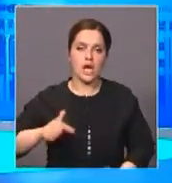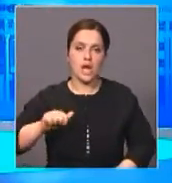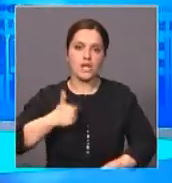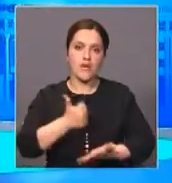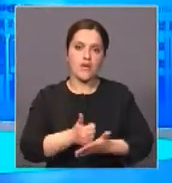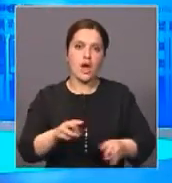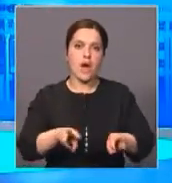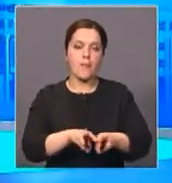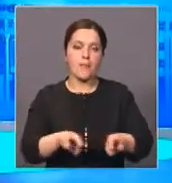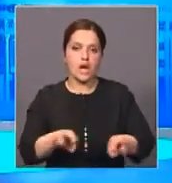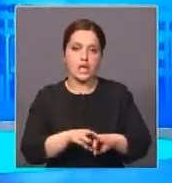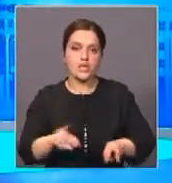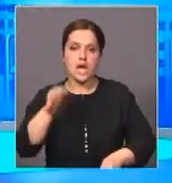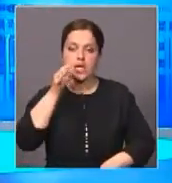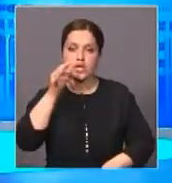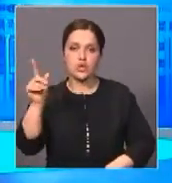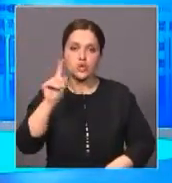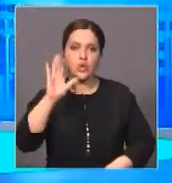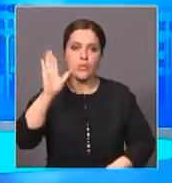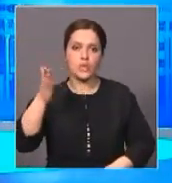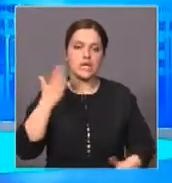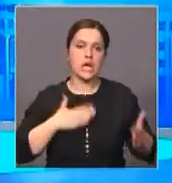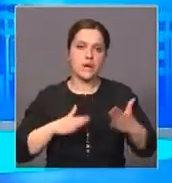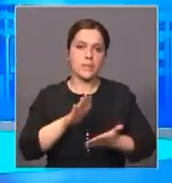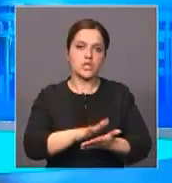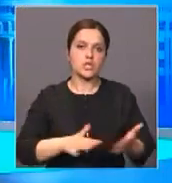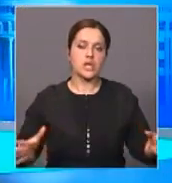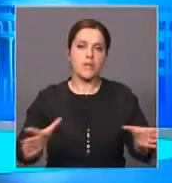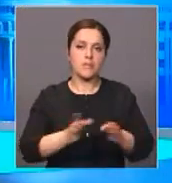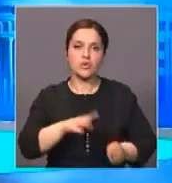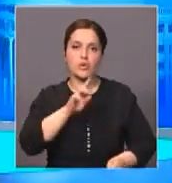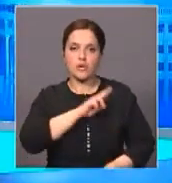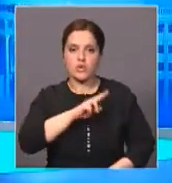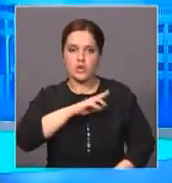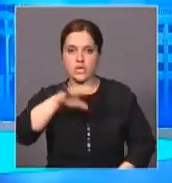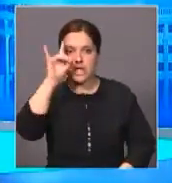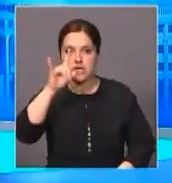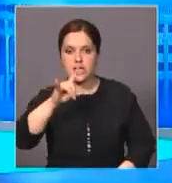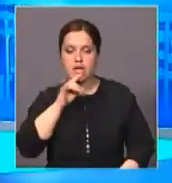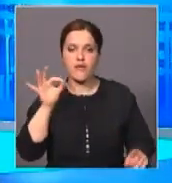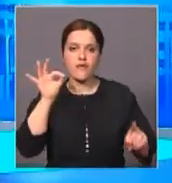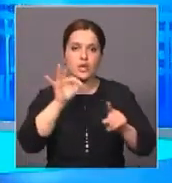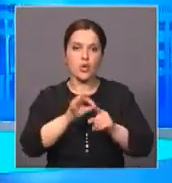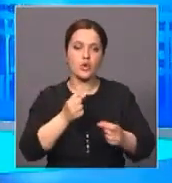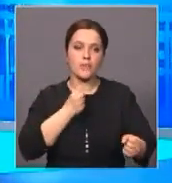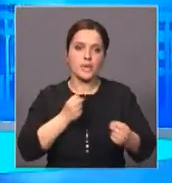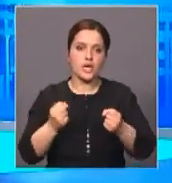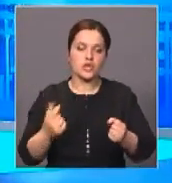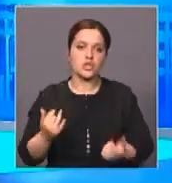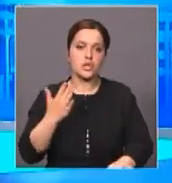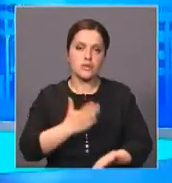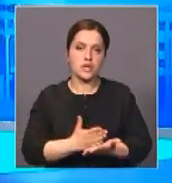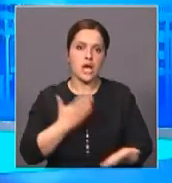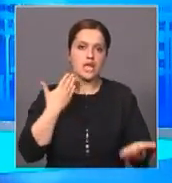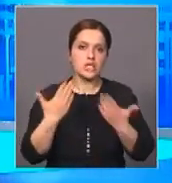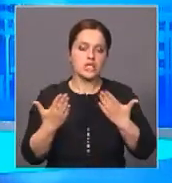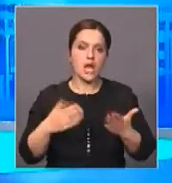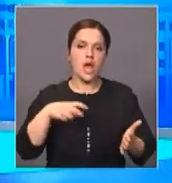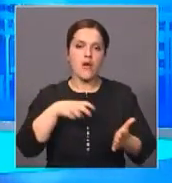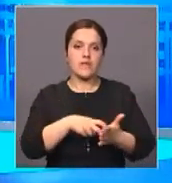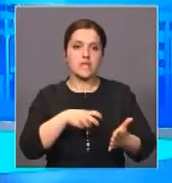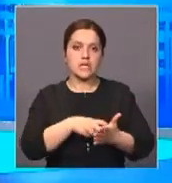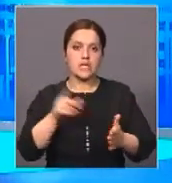правительства Великого герцогства отметил, что будет рад продолжить совместную работу с Казахстаном в целях укрепления существующих